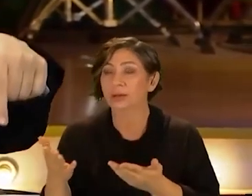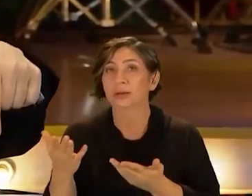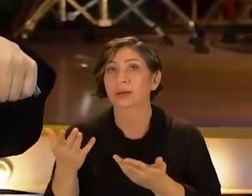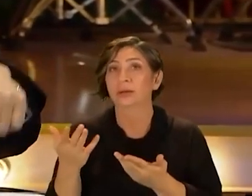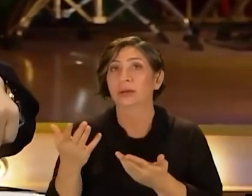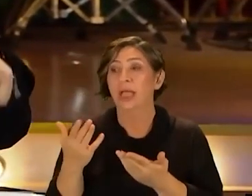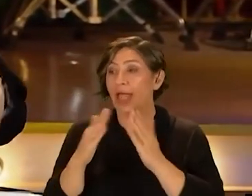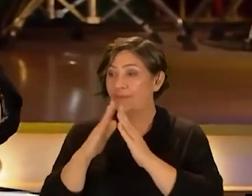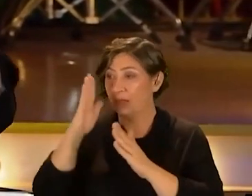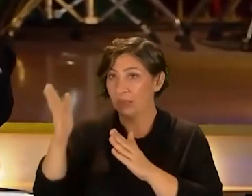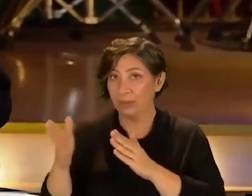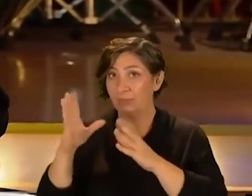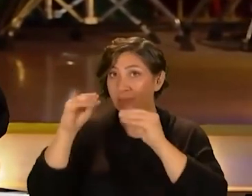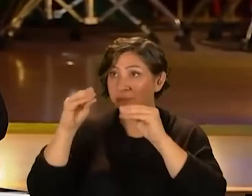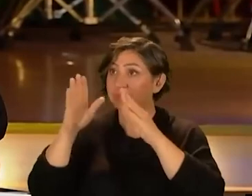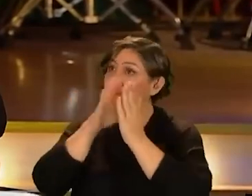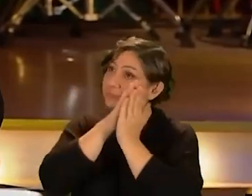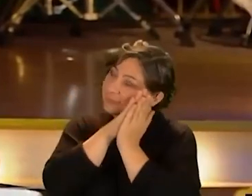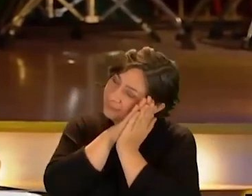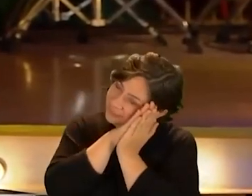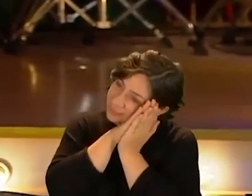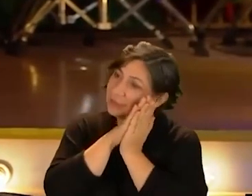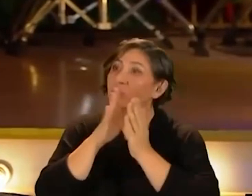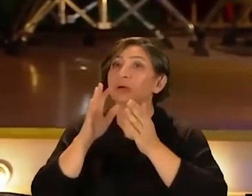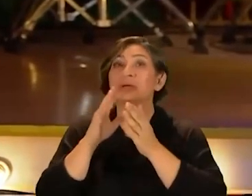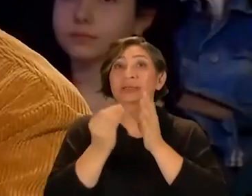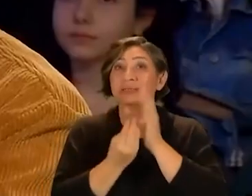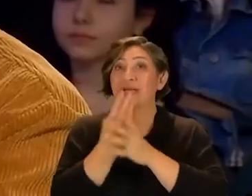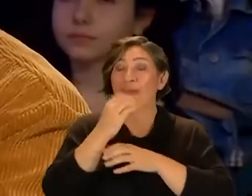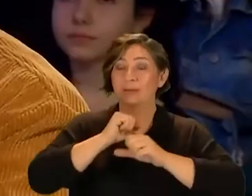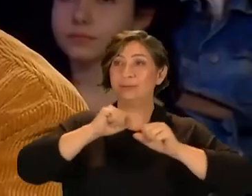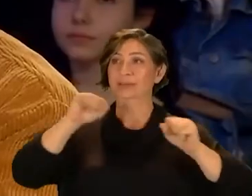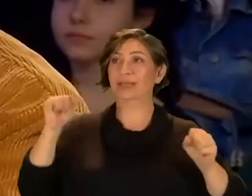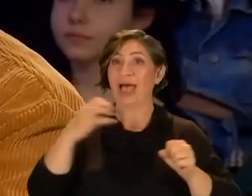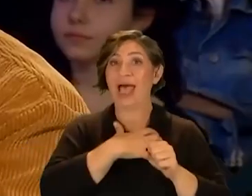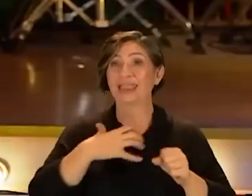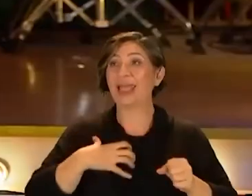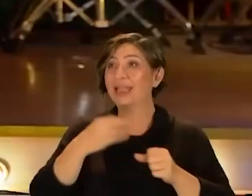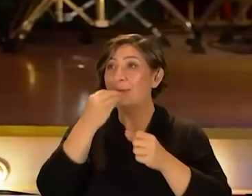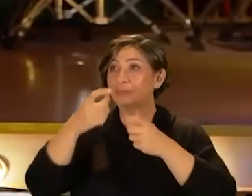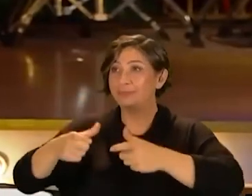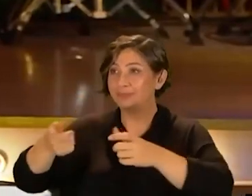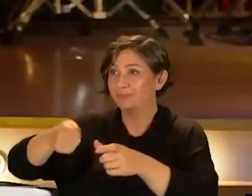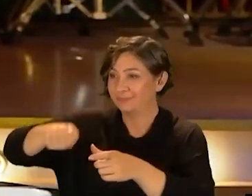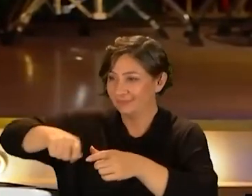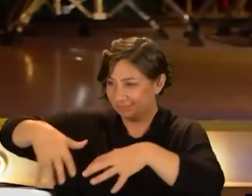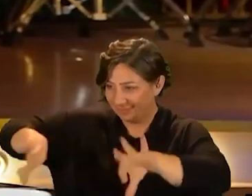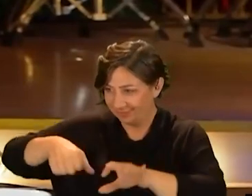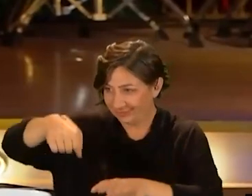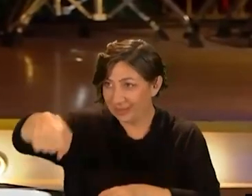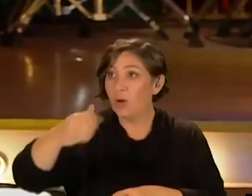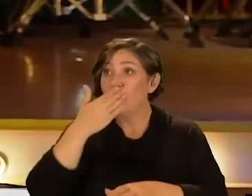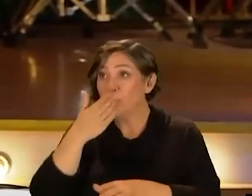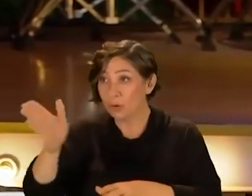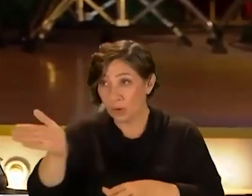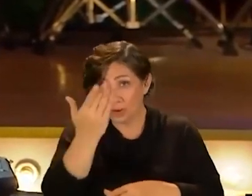eve gidip yastığa başını mı koyuyorsun Sabah kalktığında anne sefertasını beslenme çantanı hazırlıyor